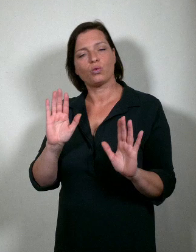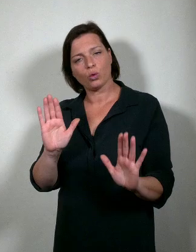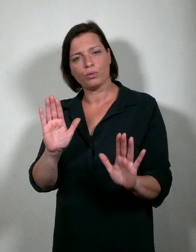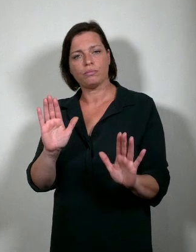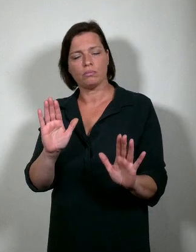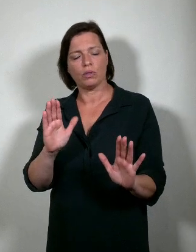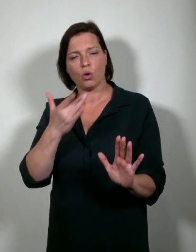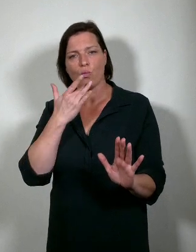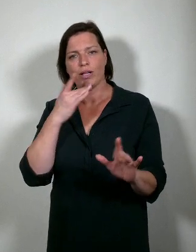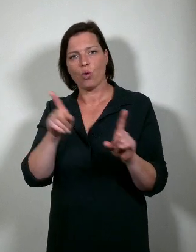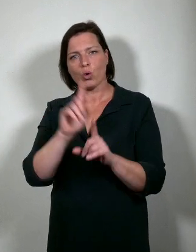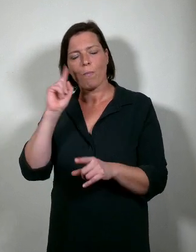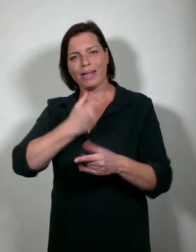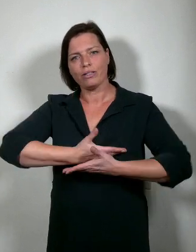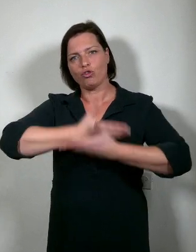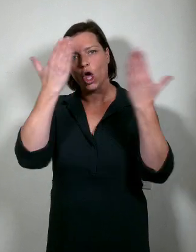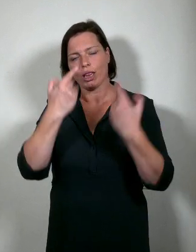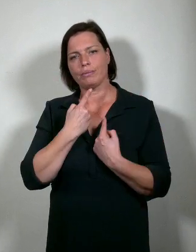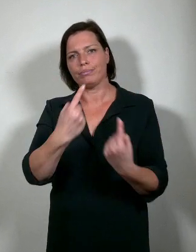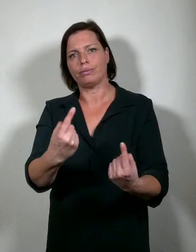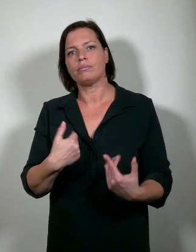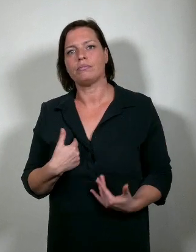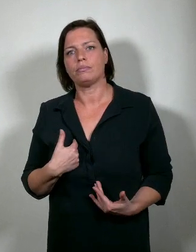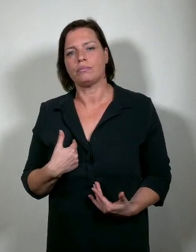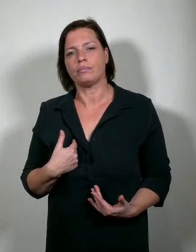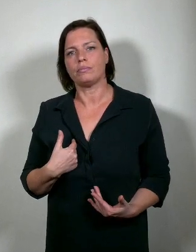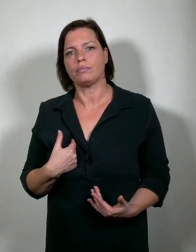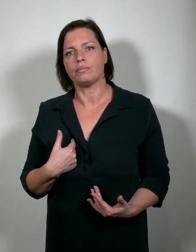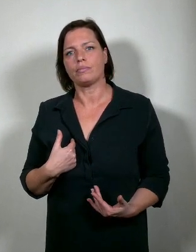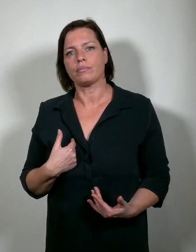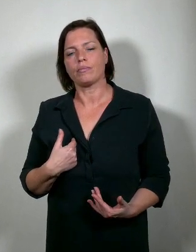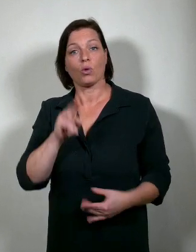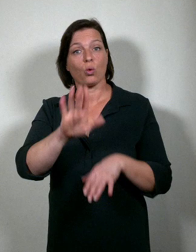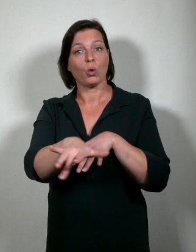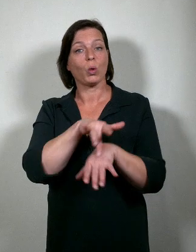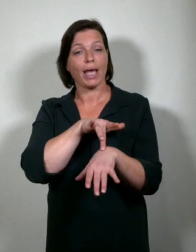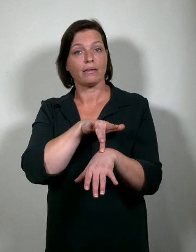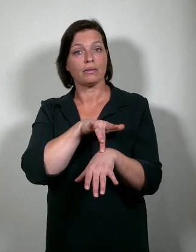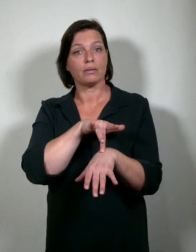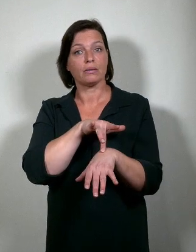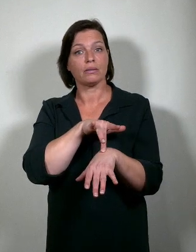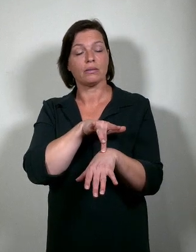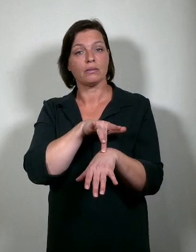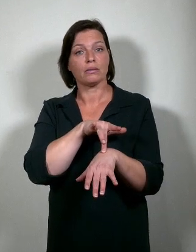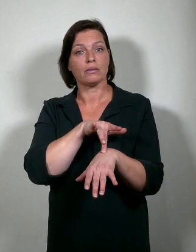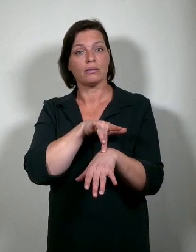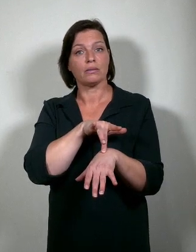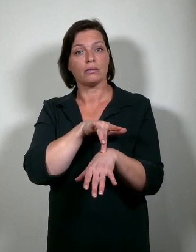betreft maar meteen klaar en duidelijk zijn. De UGent is geen